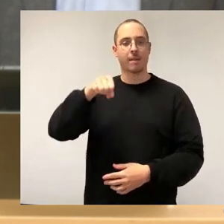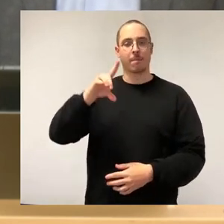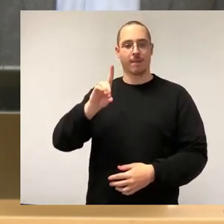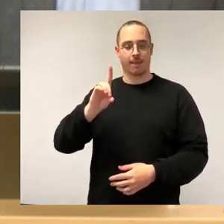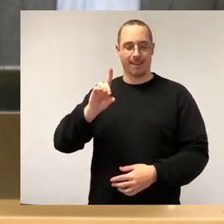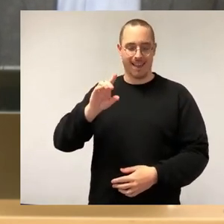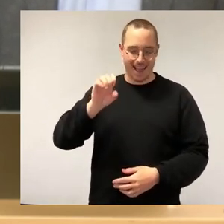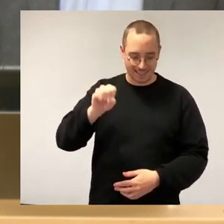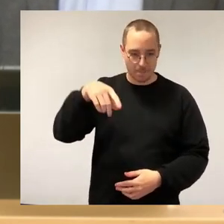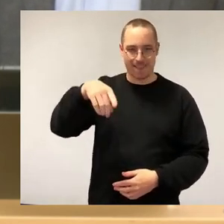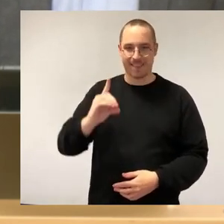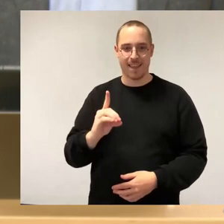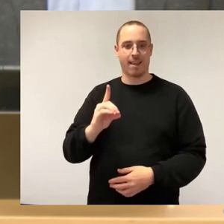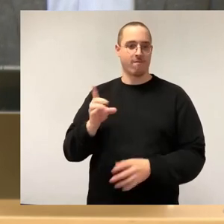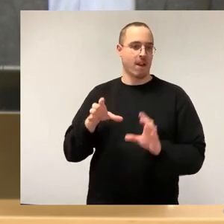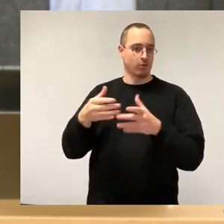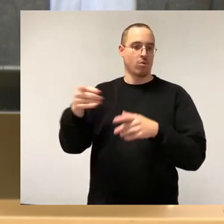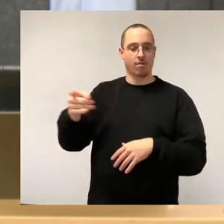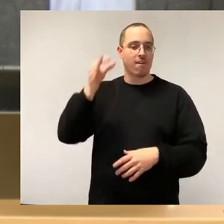Frau Sturm, bitte schön zur Einbringung.